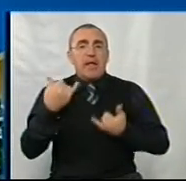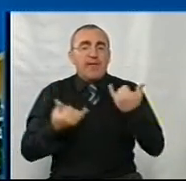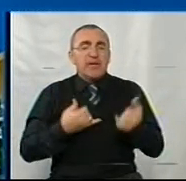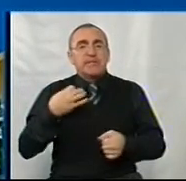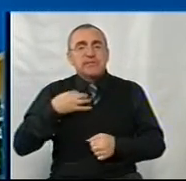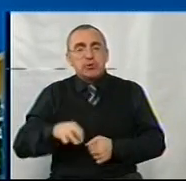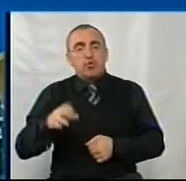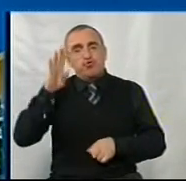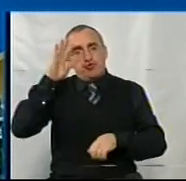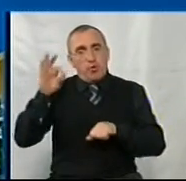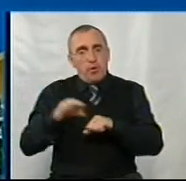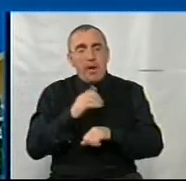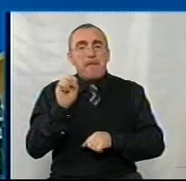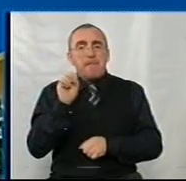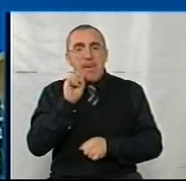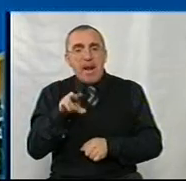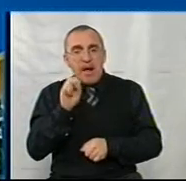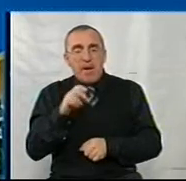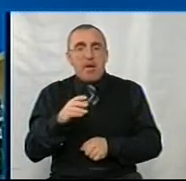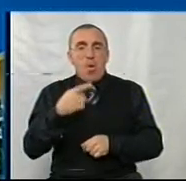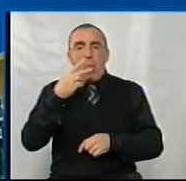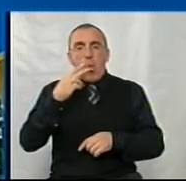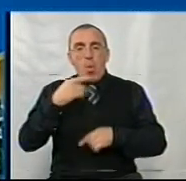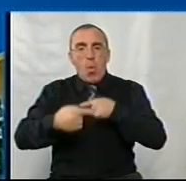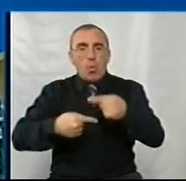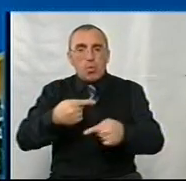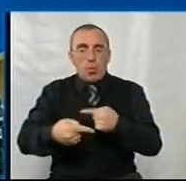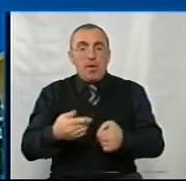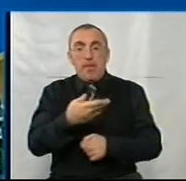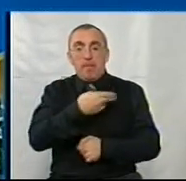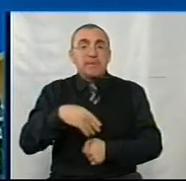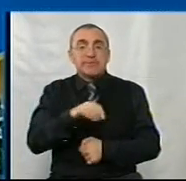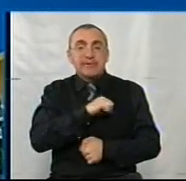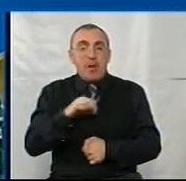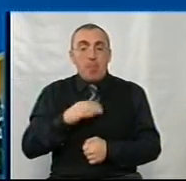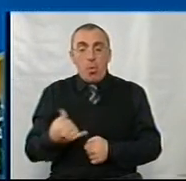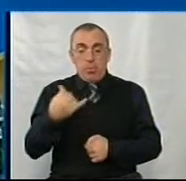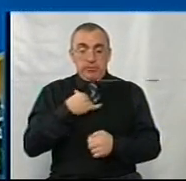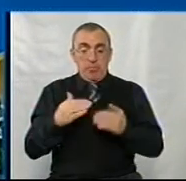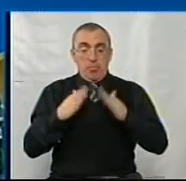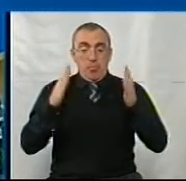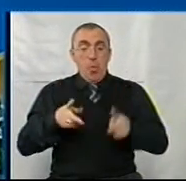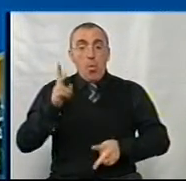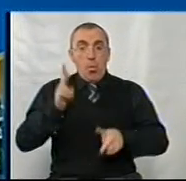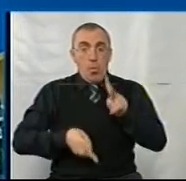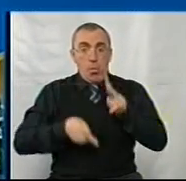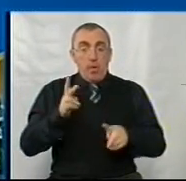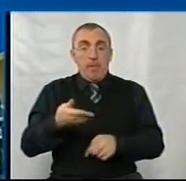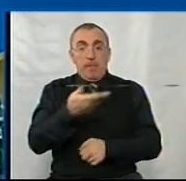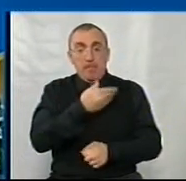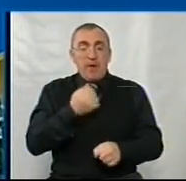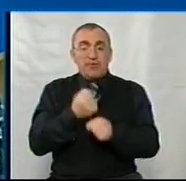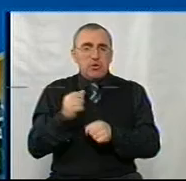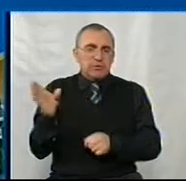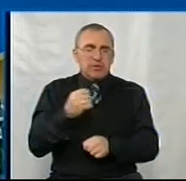син, чоловік, племінниця, мої онуки. І ми самі були у себе вдома на кухні, і ми це